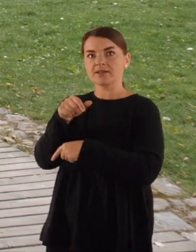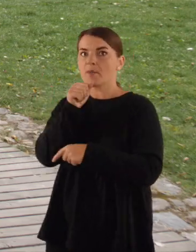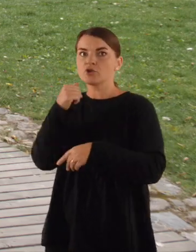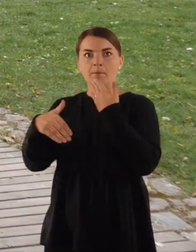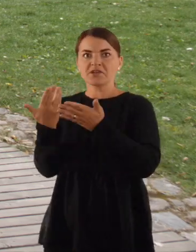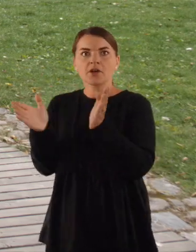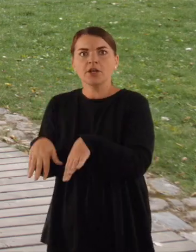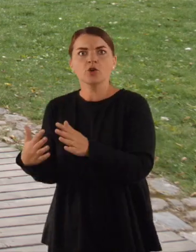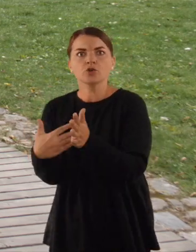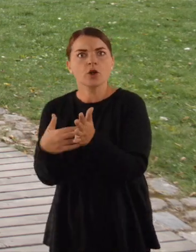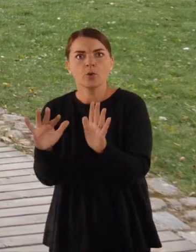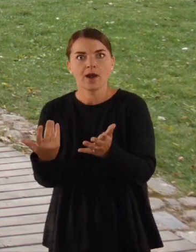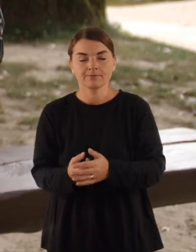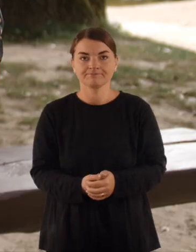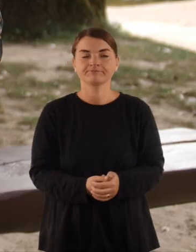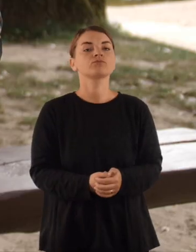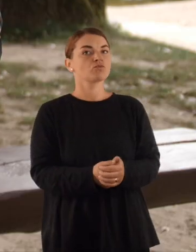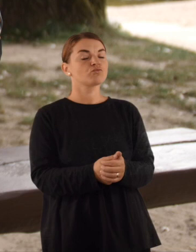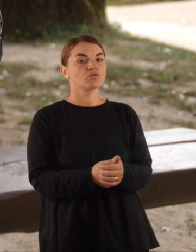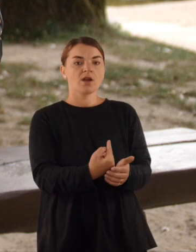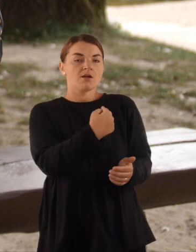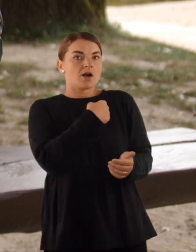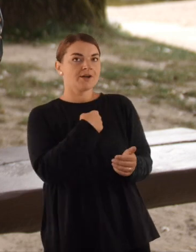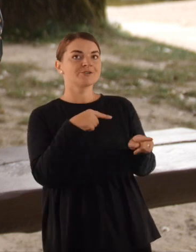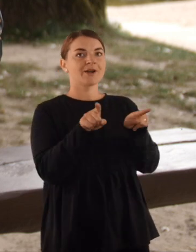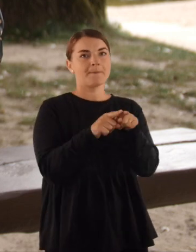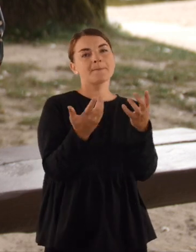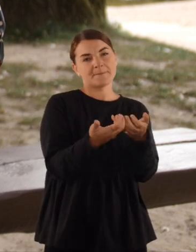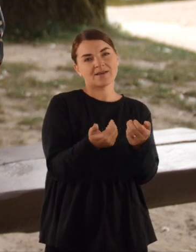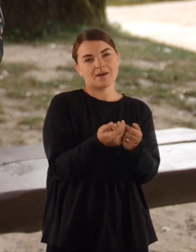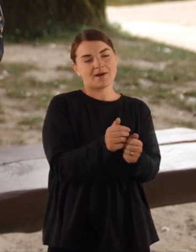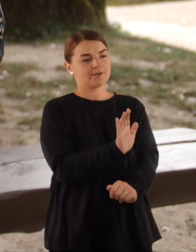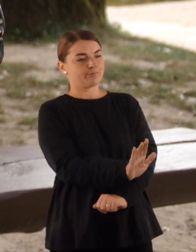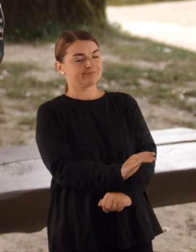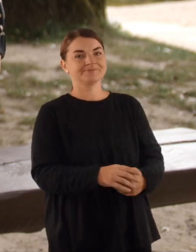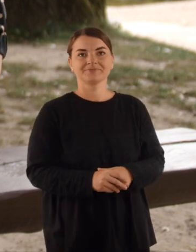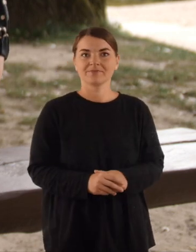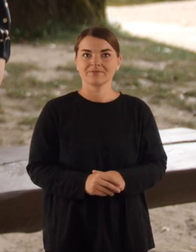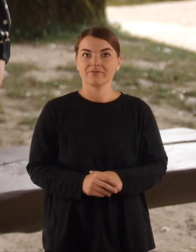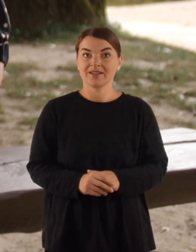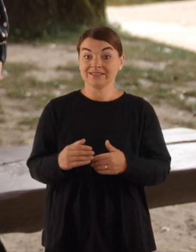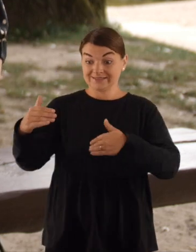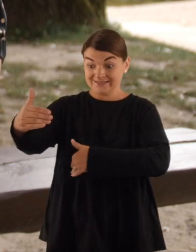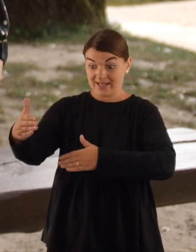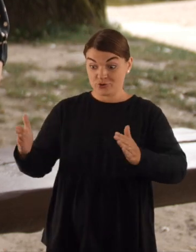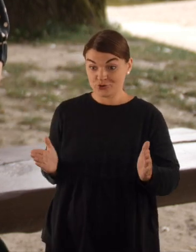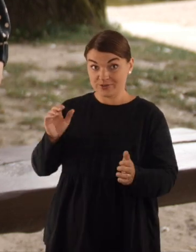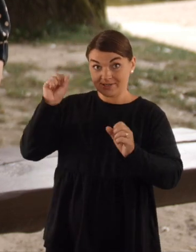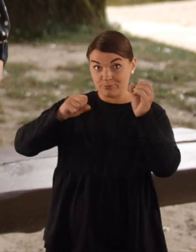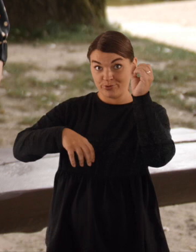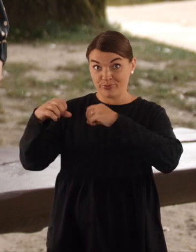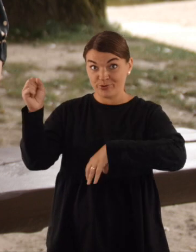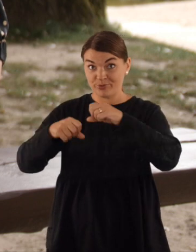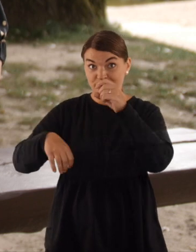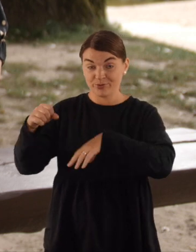pavyzdžiui, lieka audinių atraižų. Aš esu iš visų, nu, matematikai nevelkau. Nu, viskas sudėdu į dėžutės, ir tada